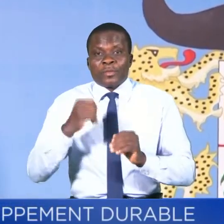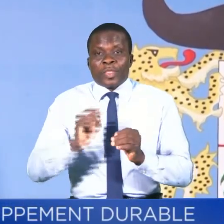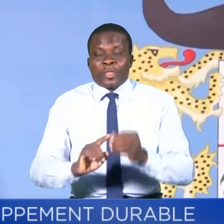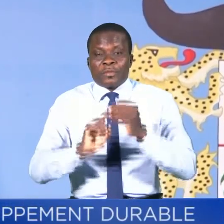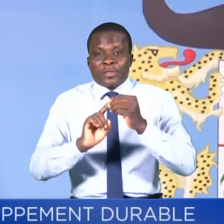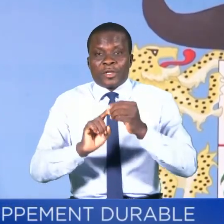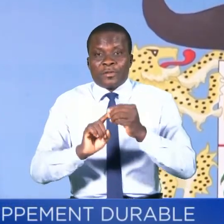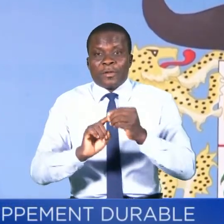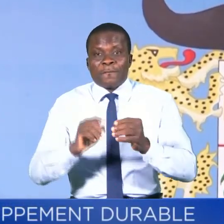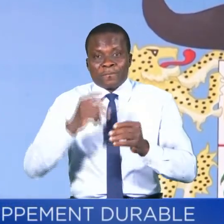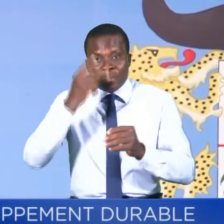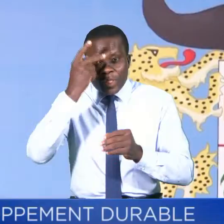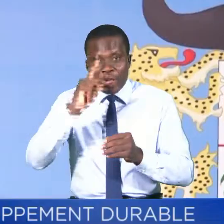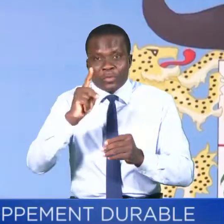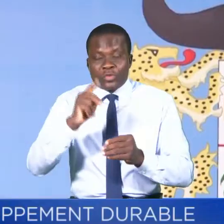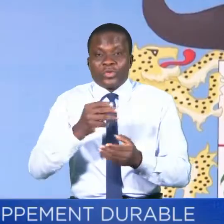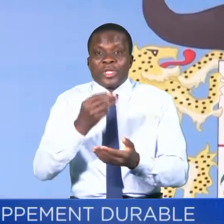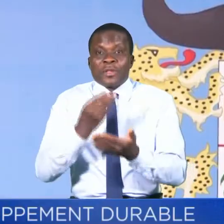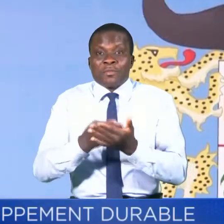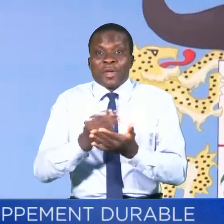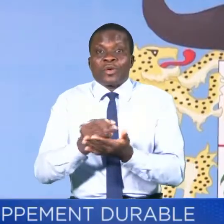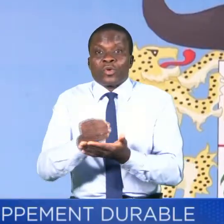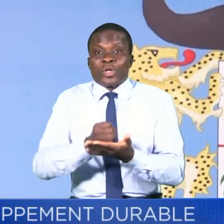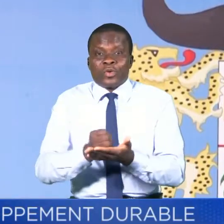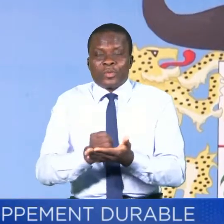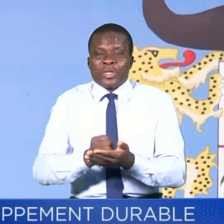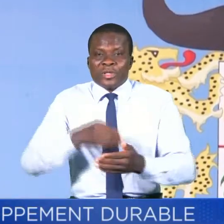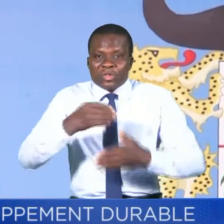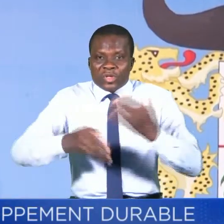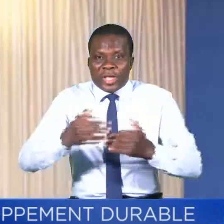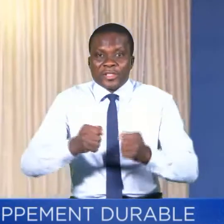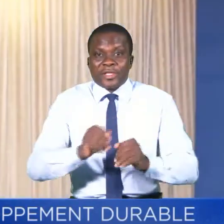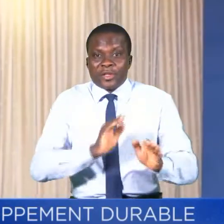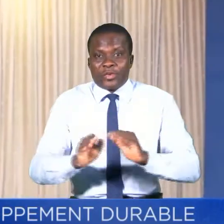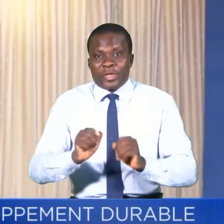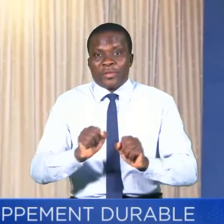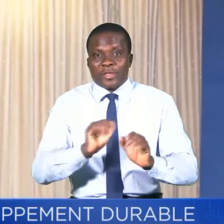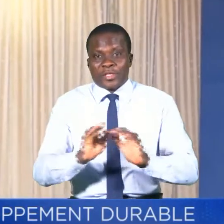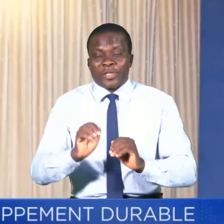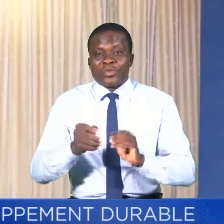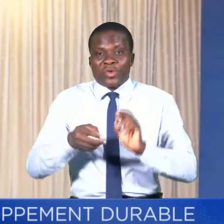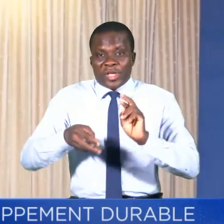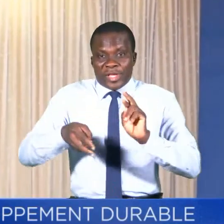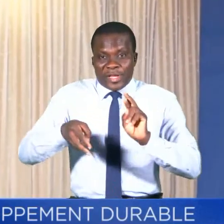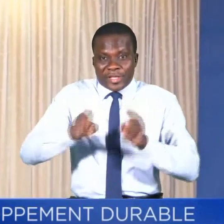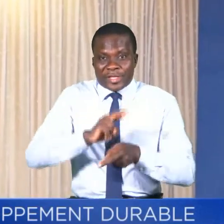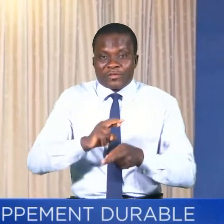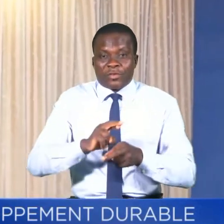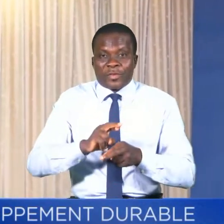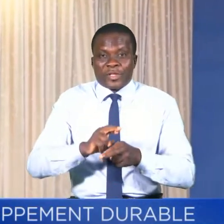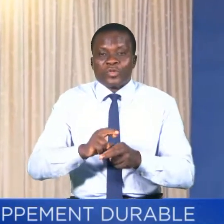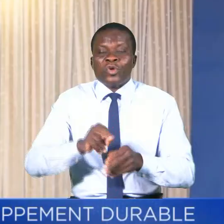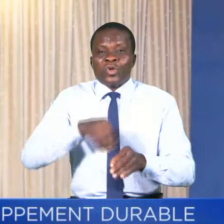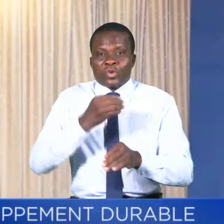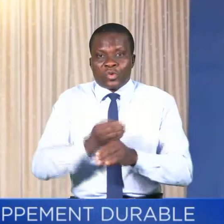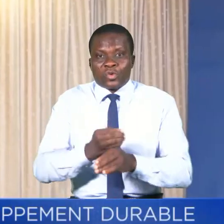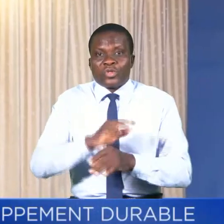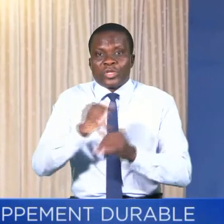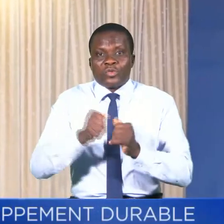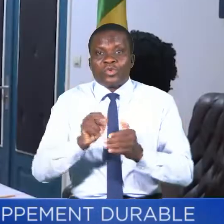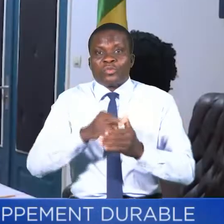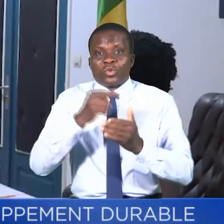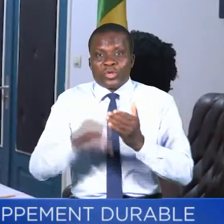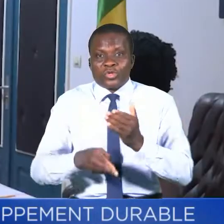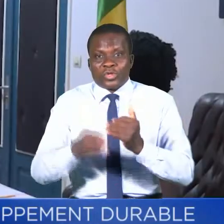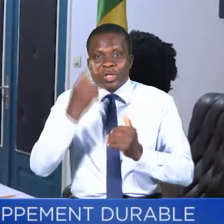la politique macroéconomique. Accélérer le rythme des actions et des transformations, concrétiser la décennie d'actions et de résultats